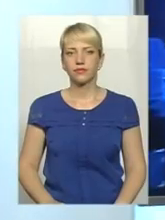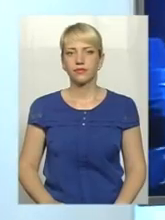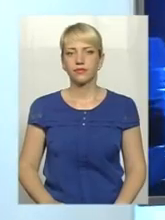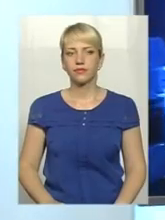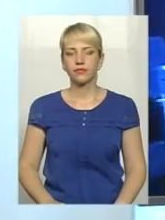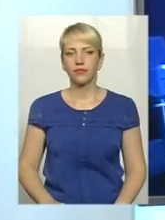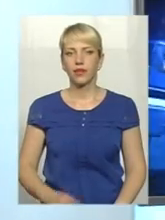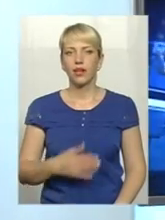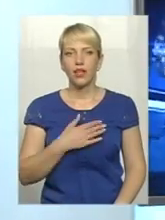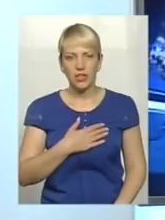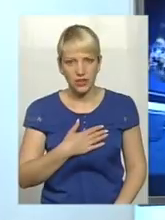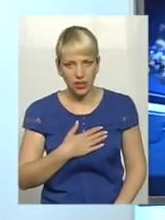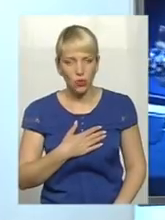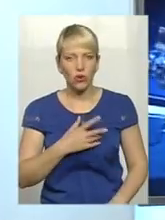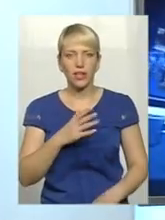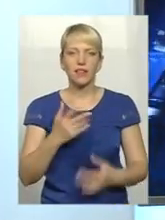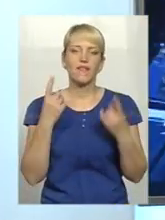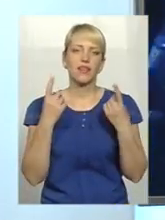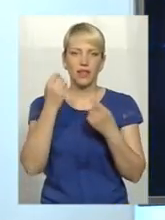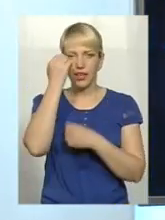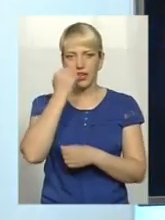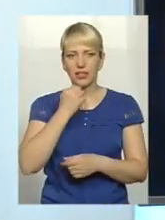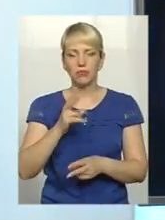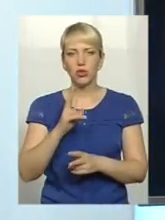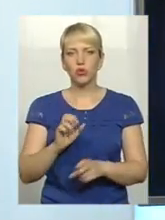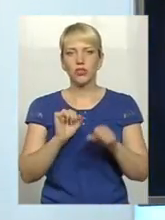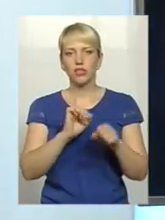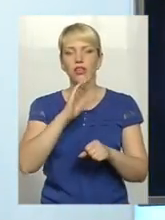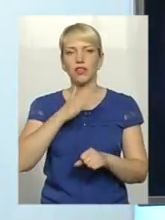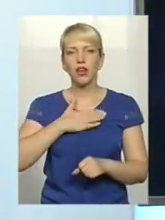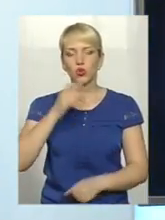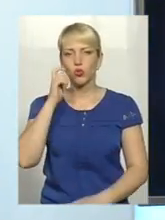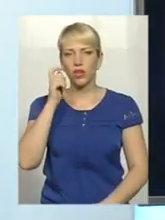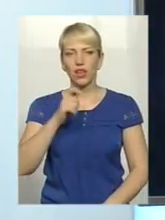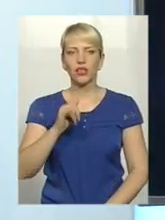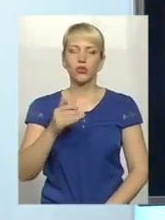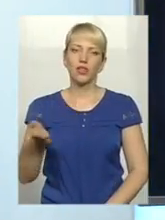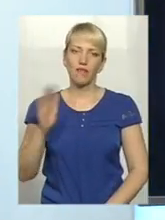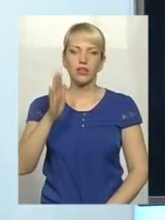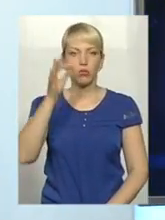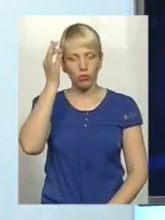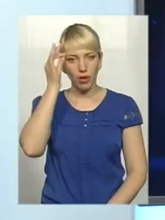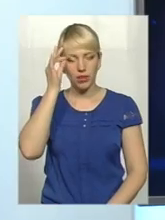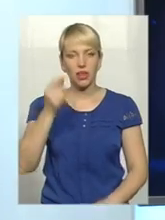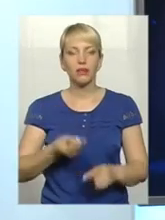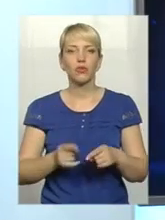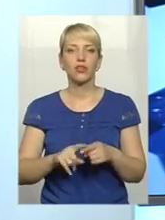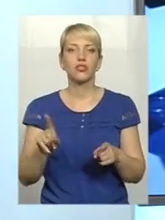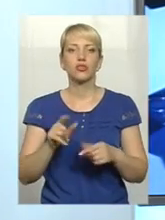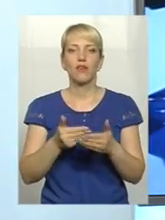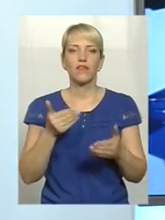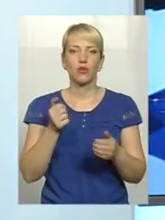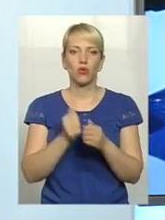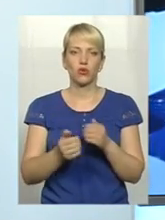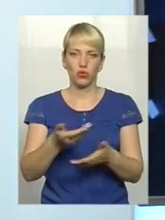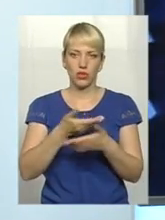Низький уклін і велика дяка всім, хто захищає нашу країну. І давайте будемо пам'ятати про те, що від кожного з